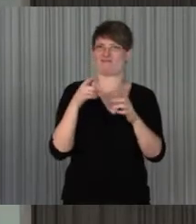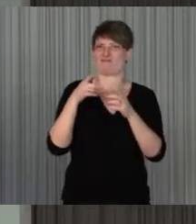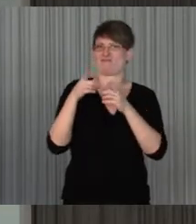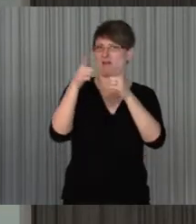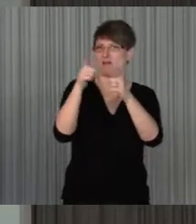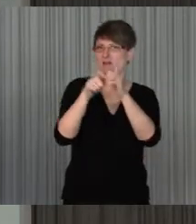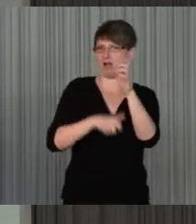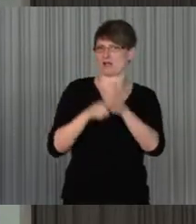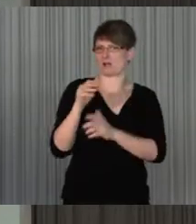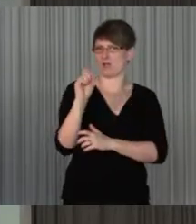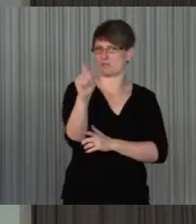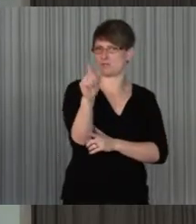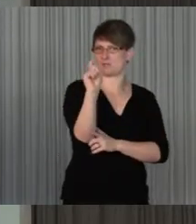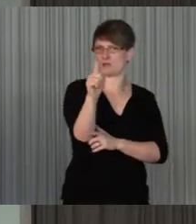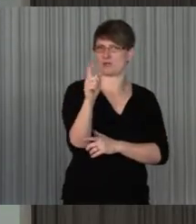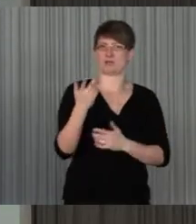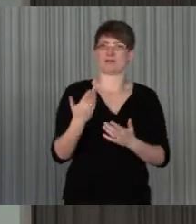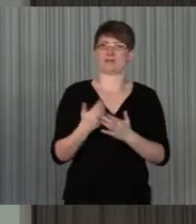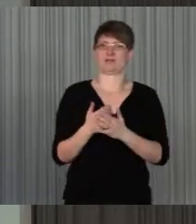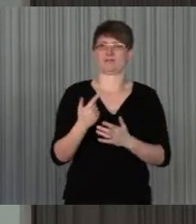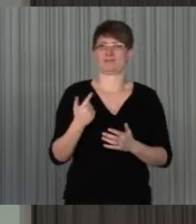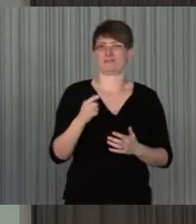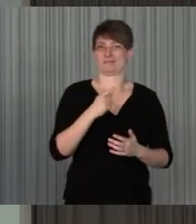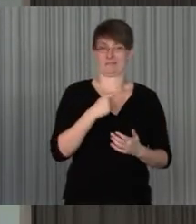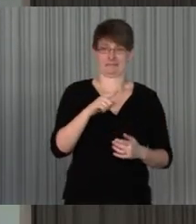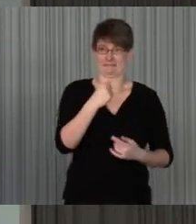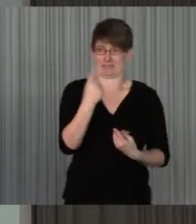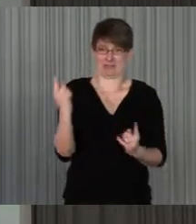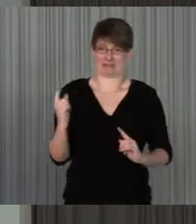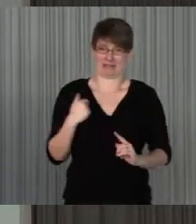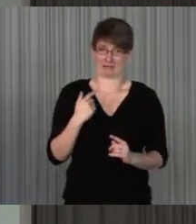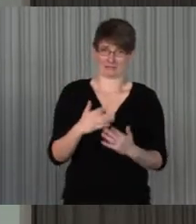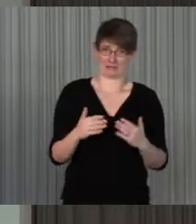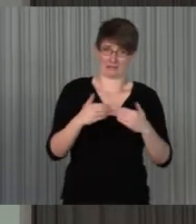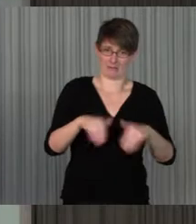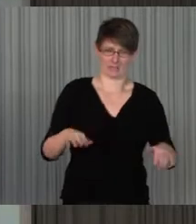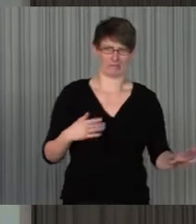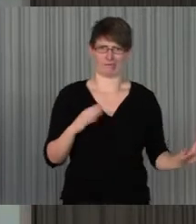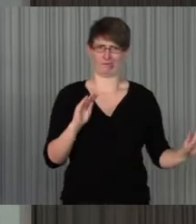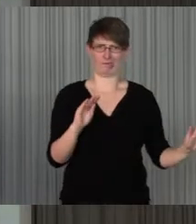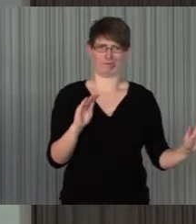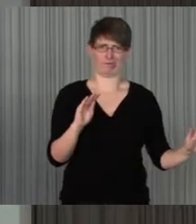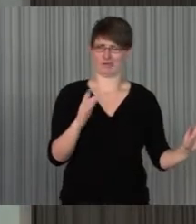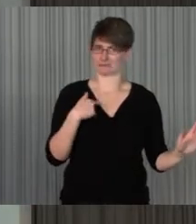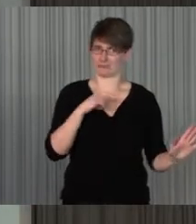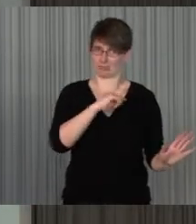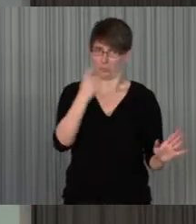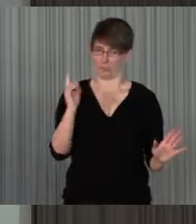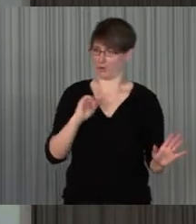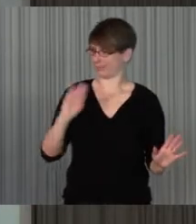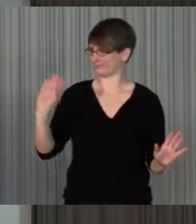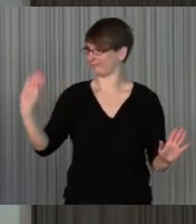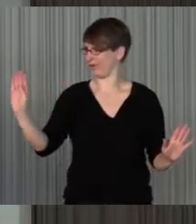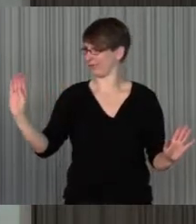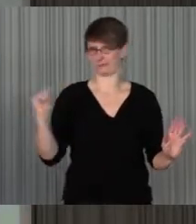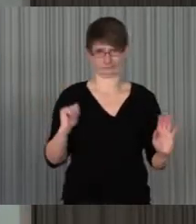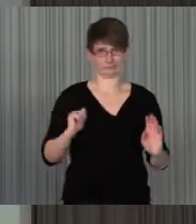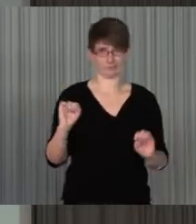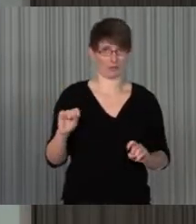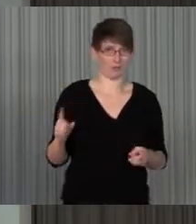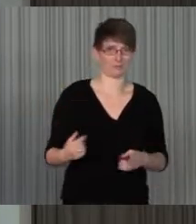Geldautomaten, aber bei Fahrkartenautomaten könnten wahrscheinlich sehr oft auch Barrieren melden, die nehmen dann die Meldung entgegen,